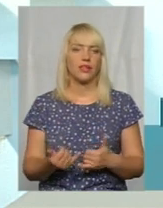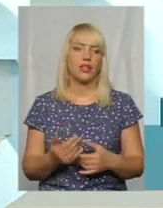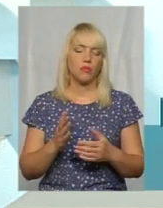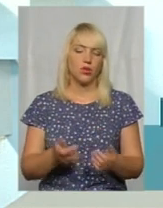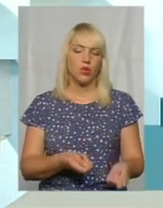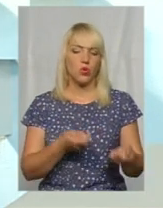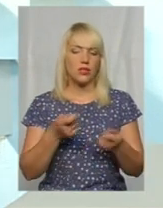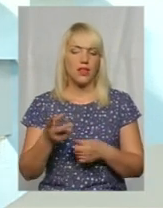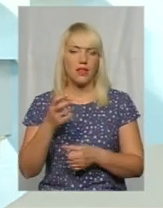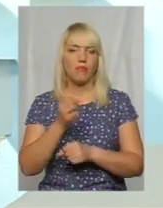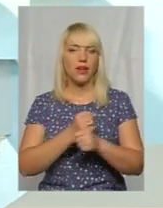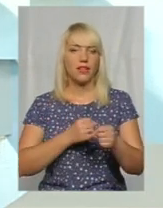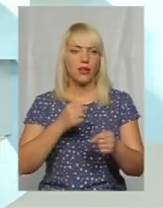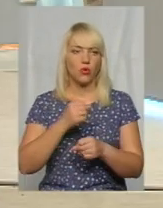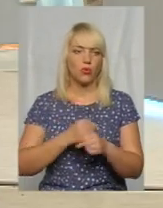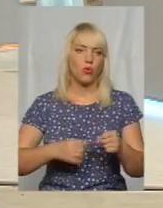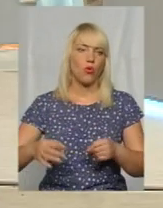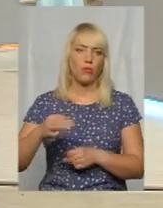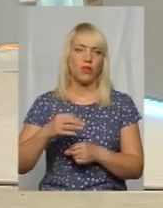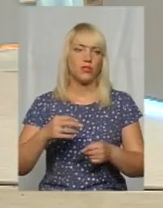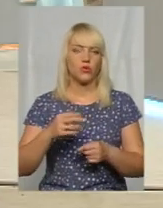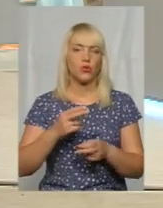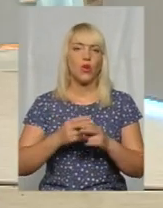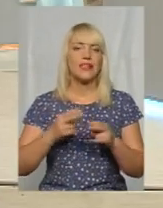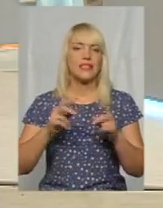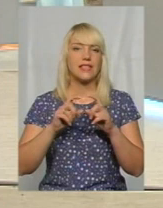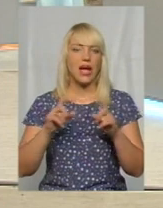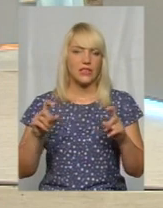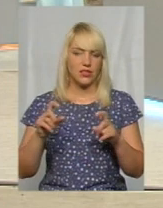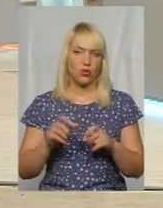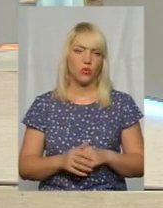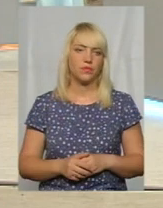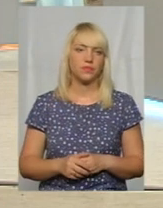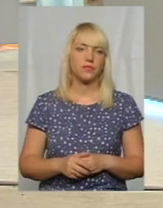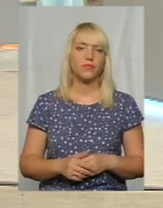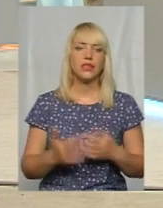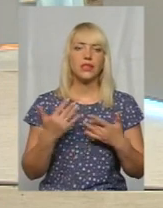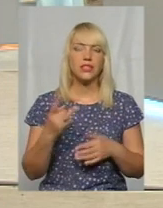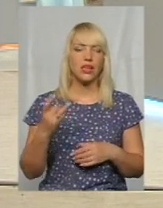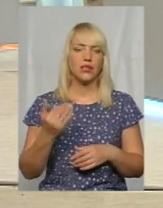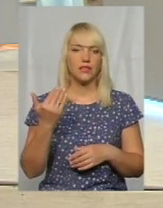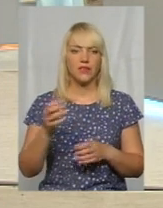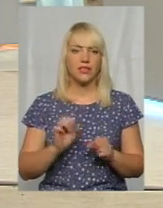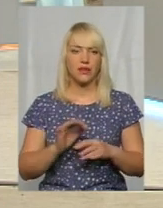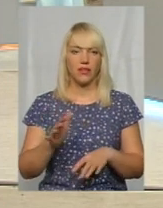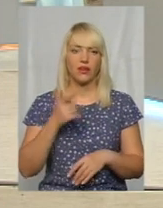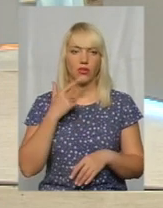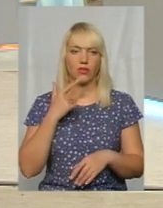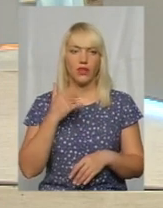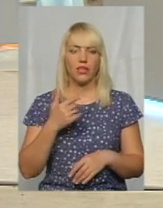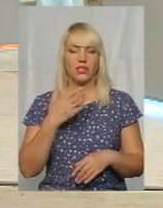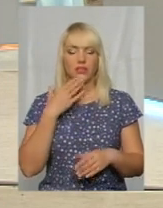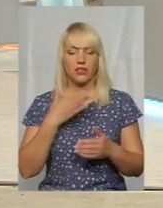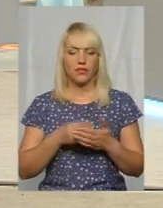в обласну станцію переливання крові. Зрозуміло. Пані Лесю, а ви скільки разів здавали кров? Я за своїх